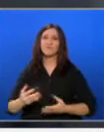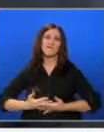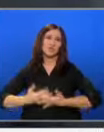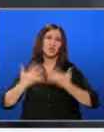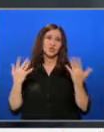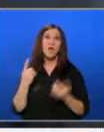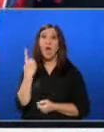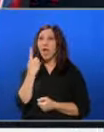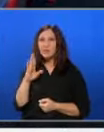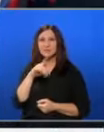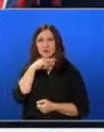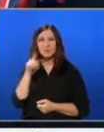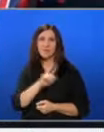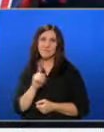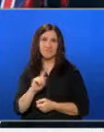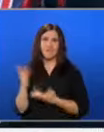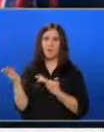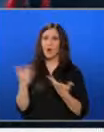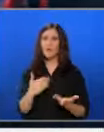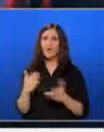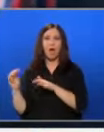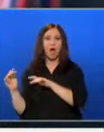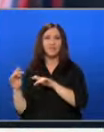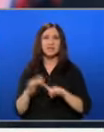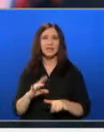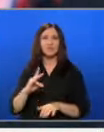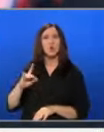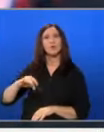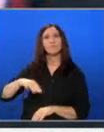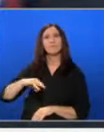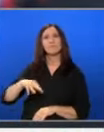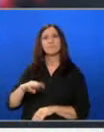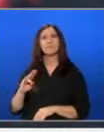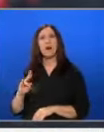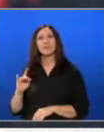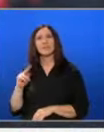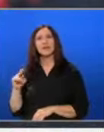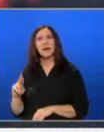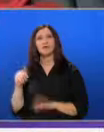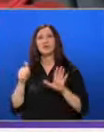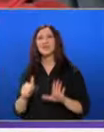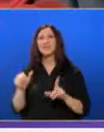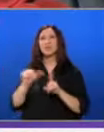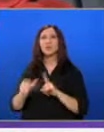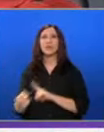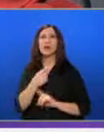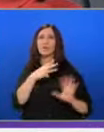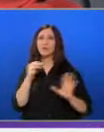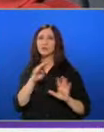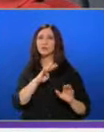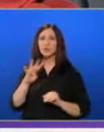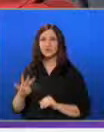тържествата. Единствено Русия не е поканена. Десантът в Нормандия от 6 юни 1944 година